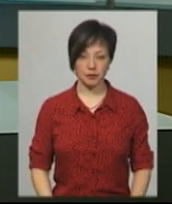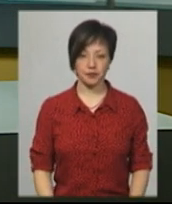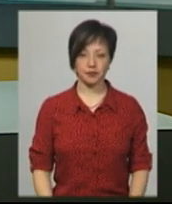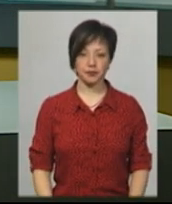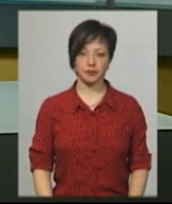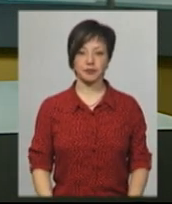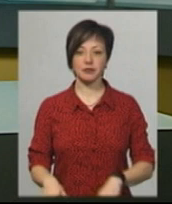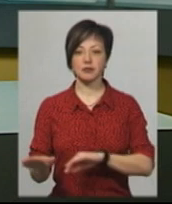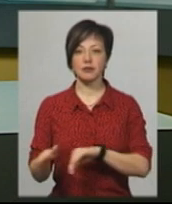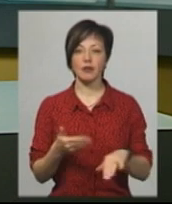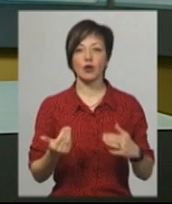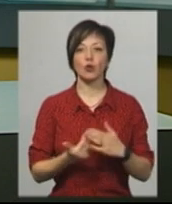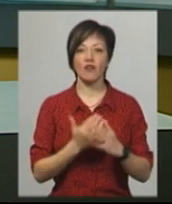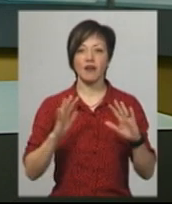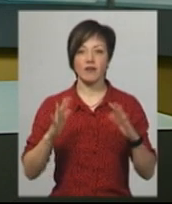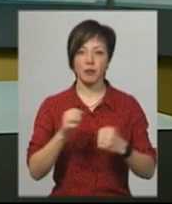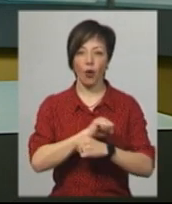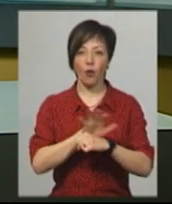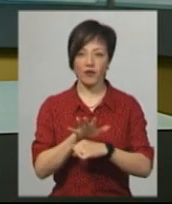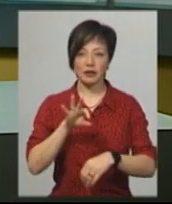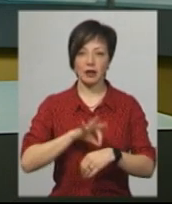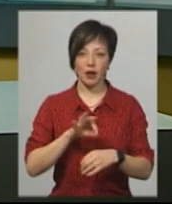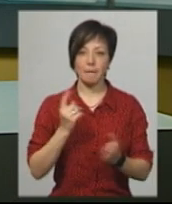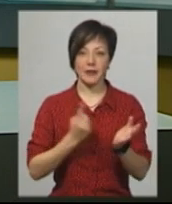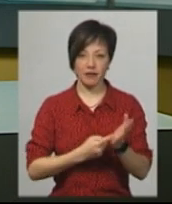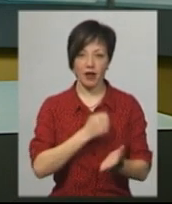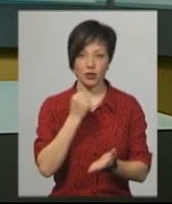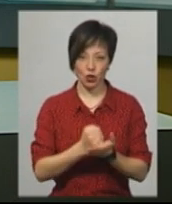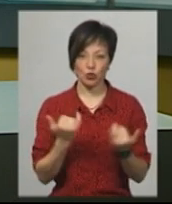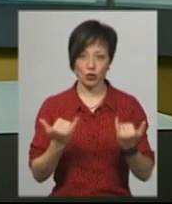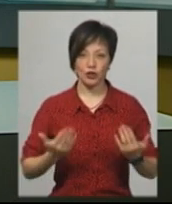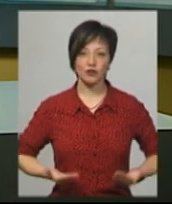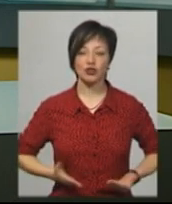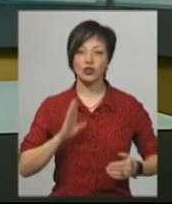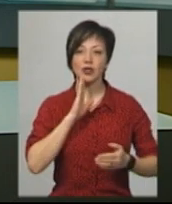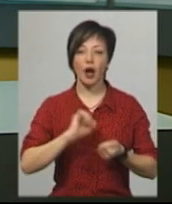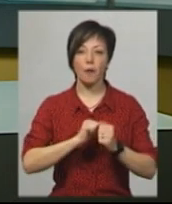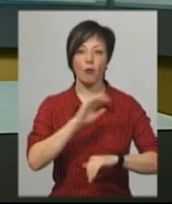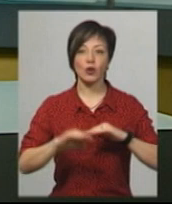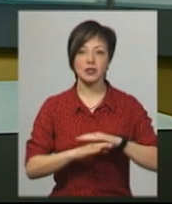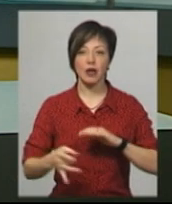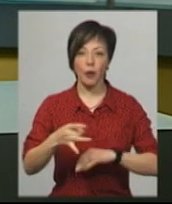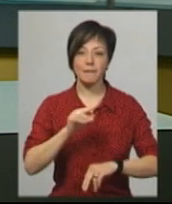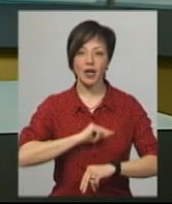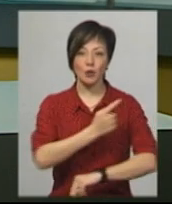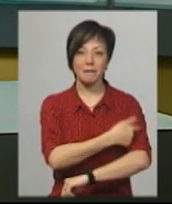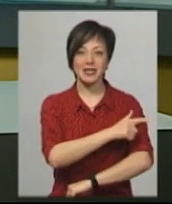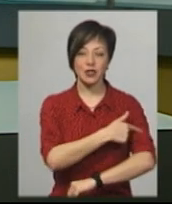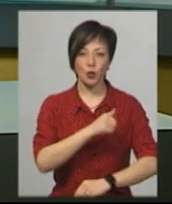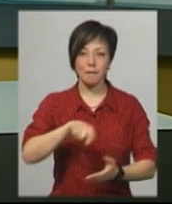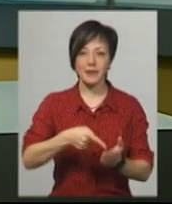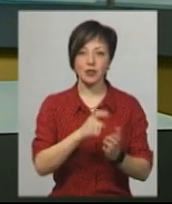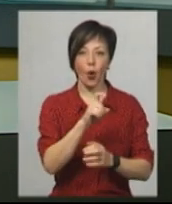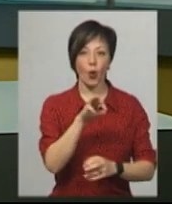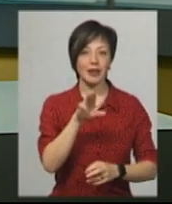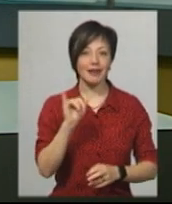Новий випадок COVID-19 підтверджено сьогодні у мешканки Кам'янець-Подільського району, яка працює медичною сестрою у місті